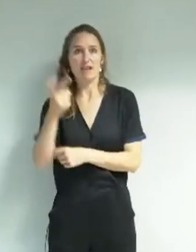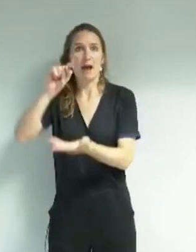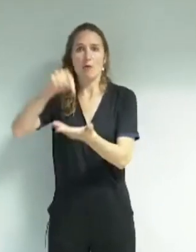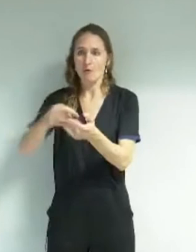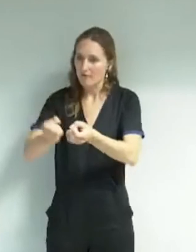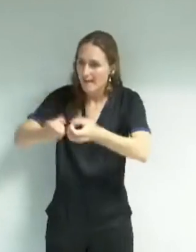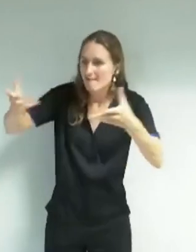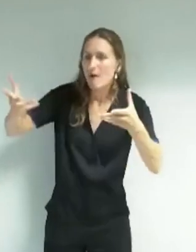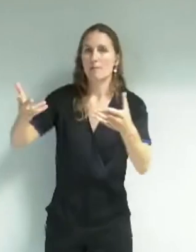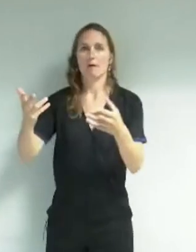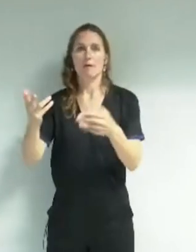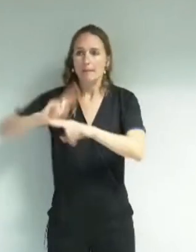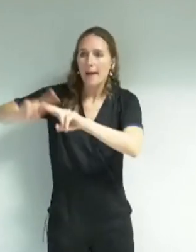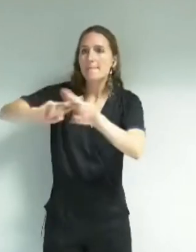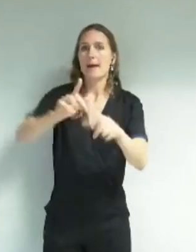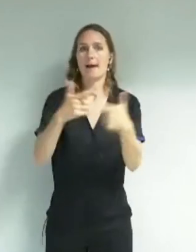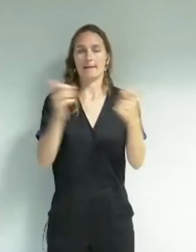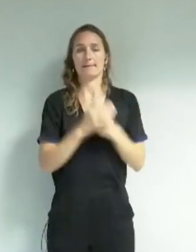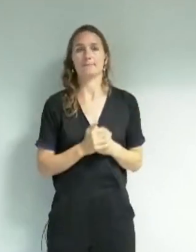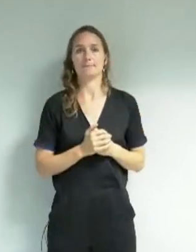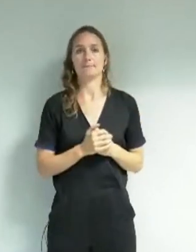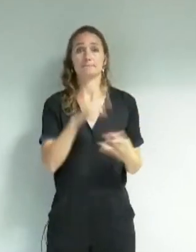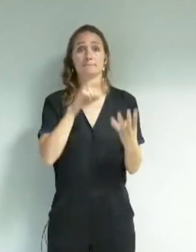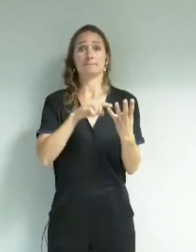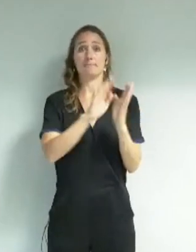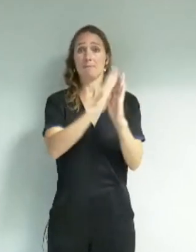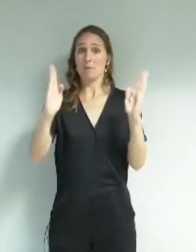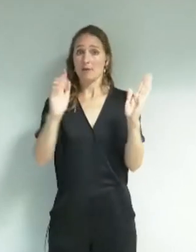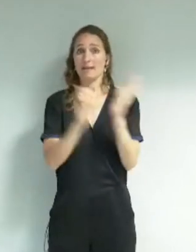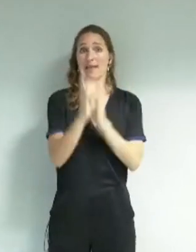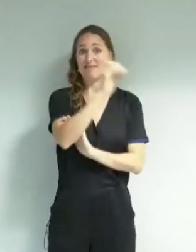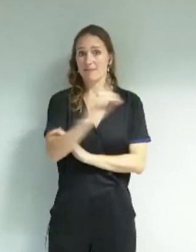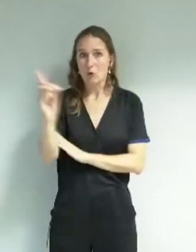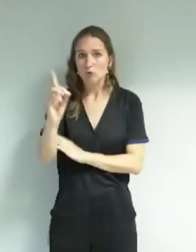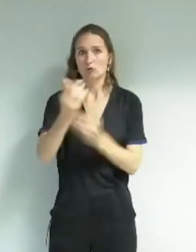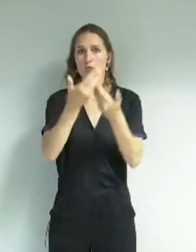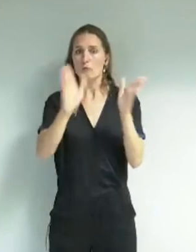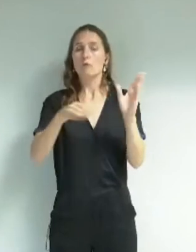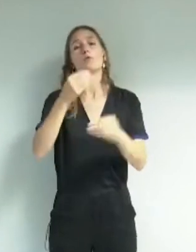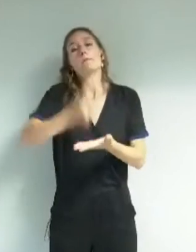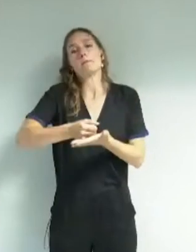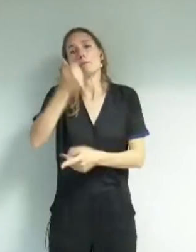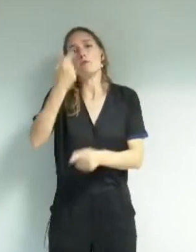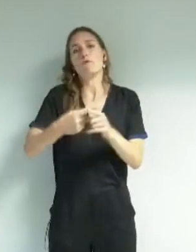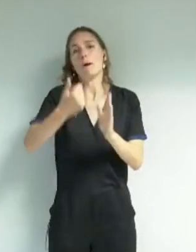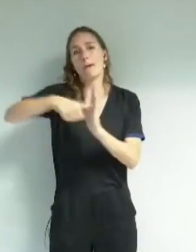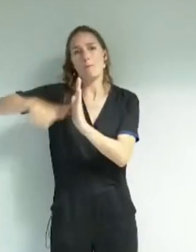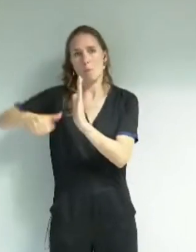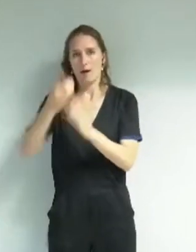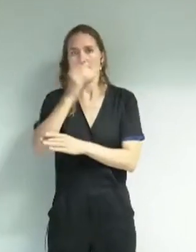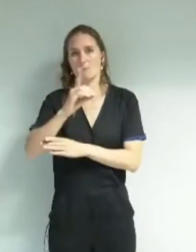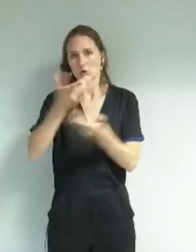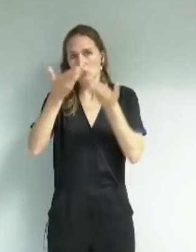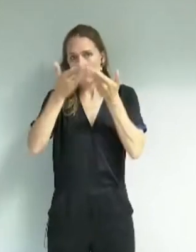ouvrir les bibliothèques le dimanche ou au moins un dimanche par mois. Dans la thématique implication des habitants et